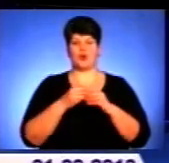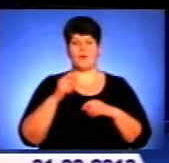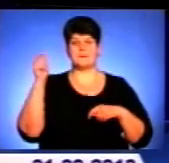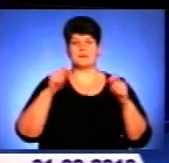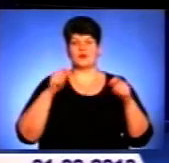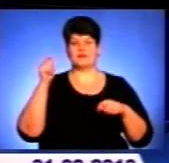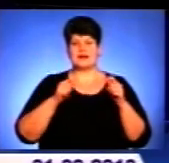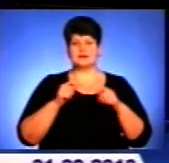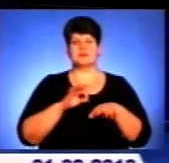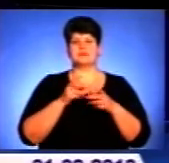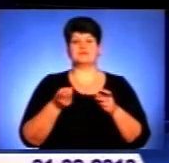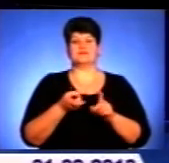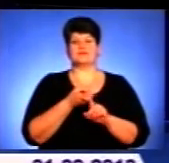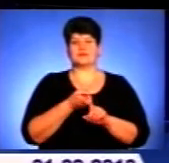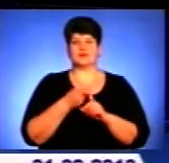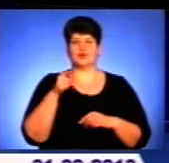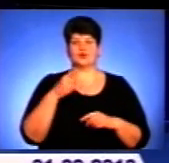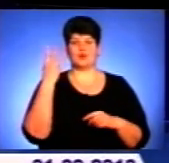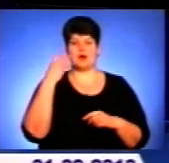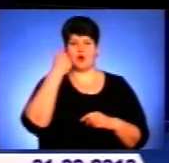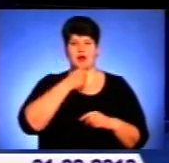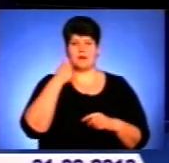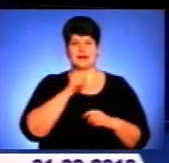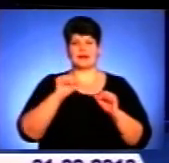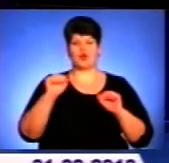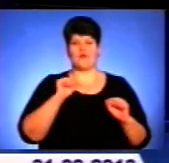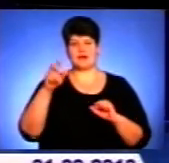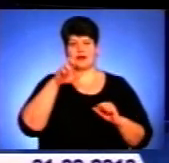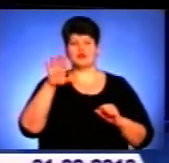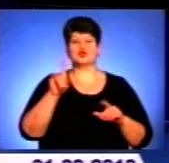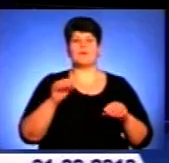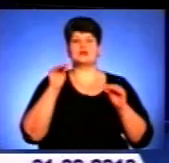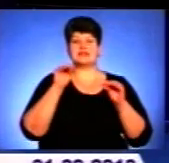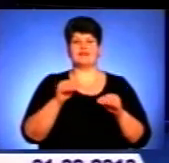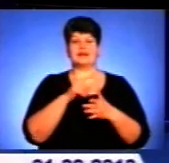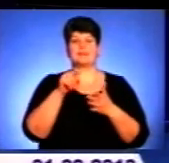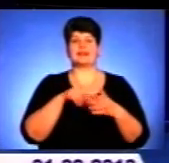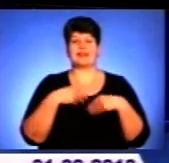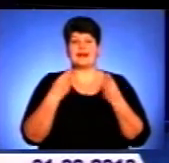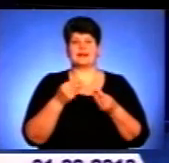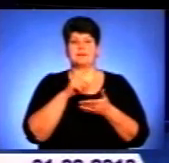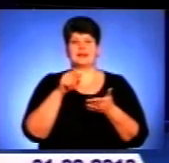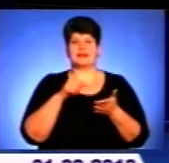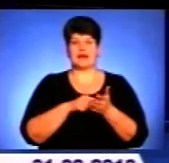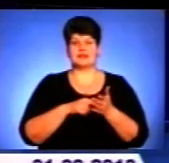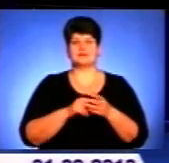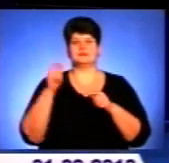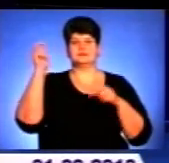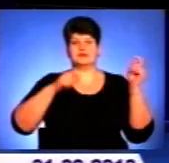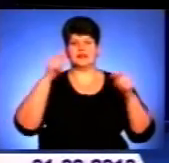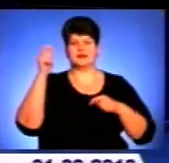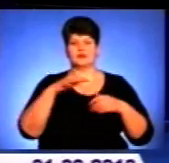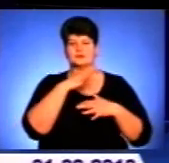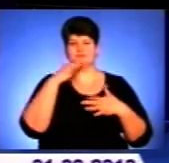присвячену його трьом рокам керування країною. Щоби поставити запитання главі держави до Українського дому, з'їхалися журналісти з